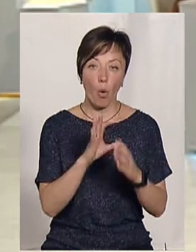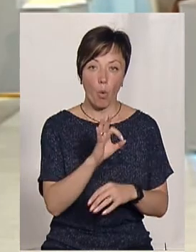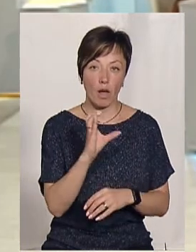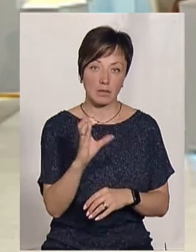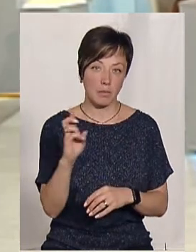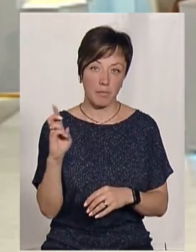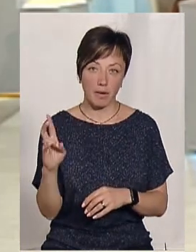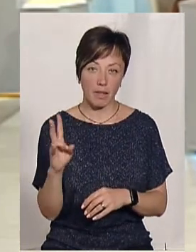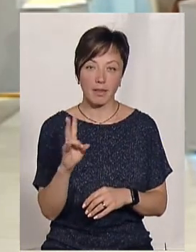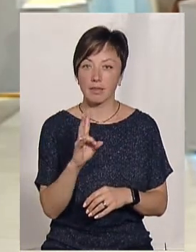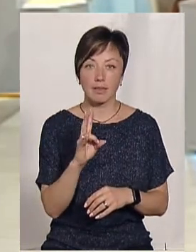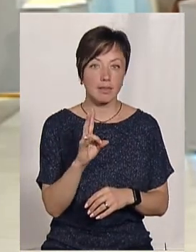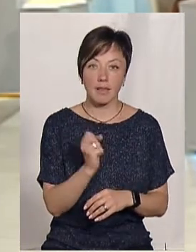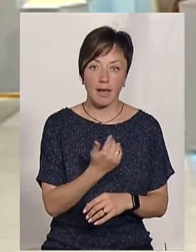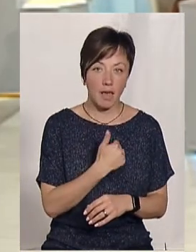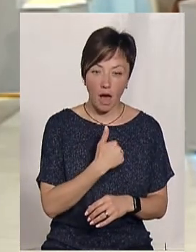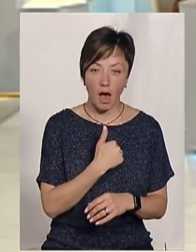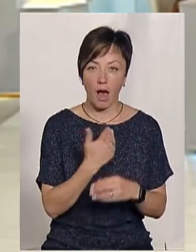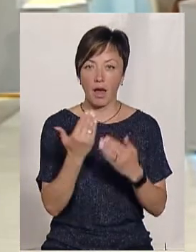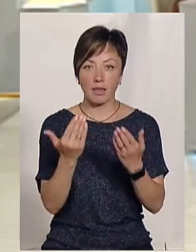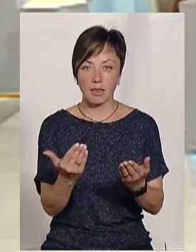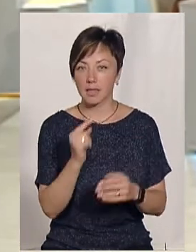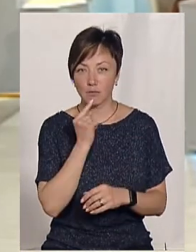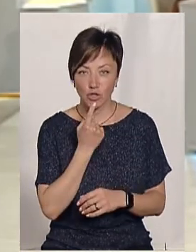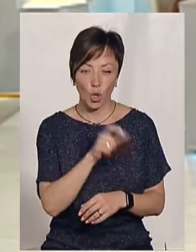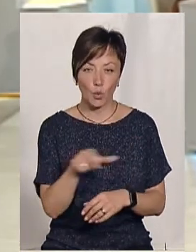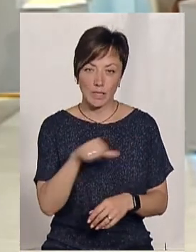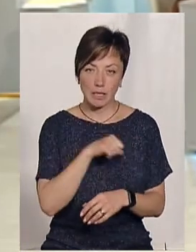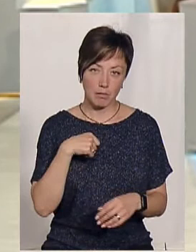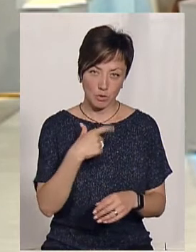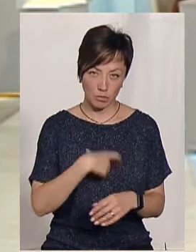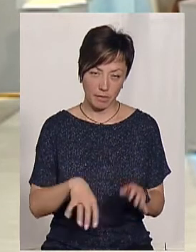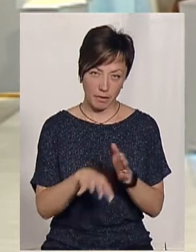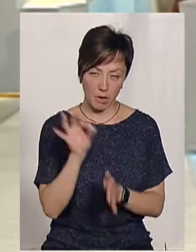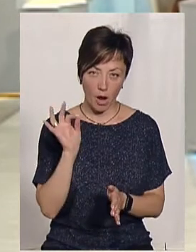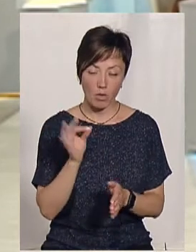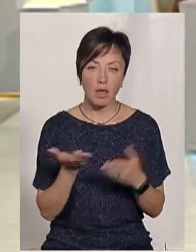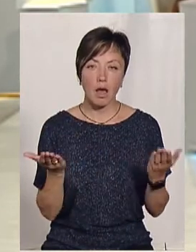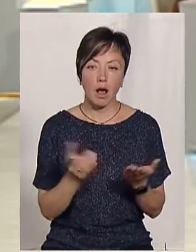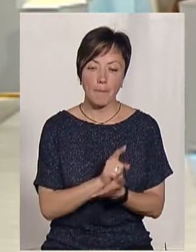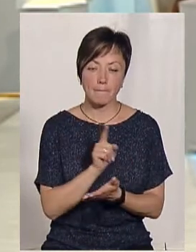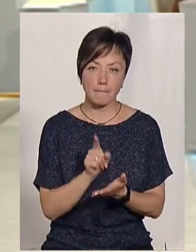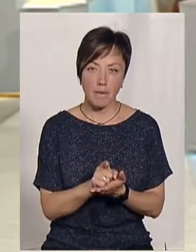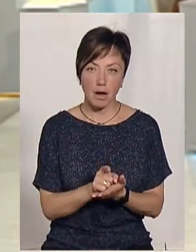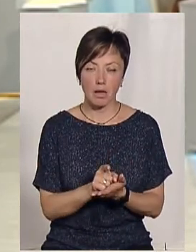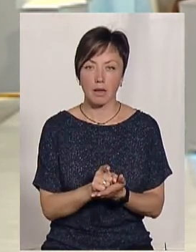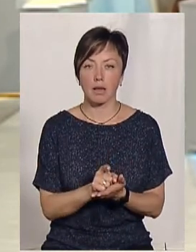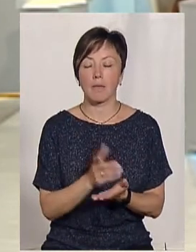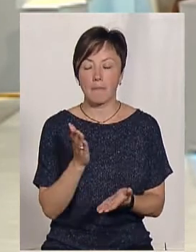ОСББ. Не Лягутко, Не Новачок, Не Семчишин, люди самі собі вибирають, яка має, відповідно,